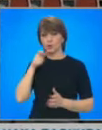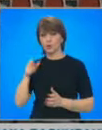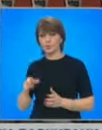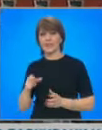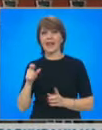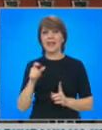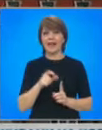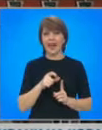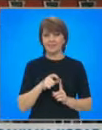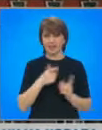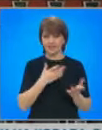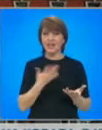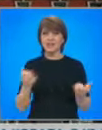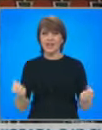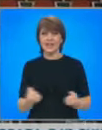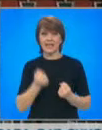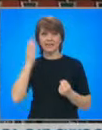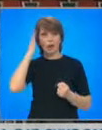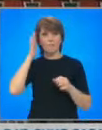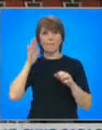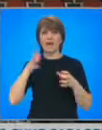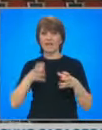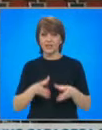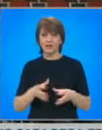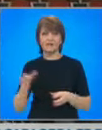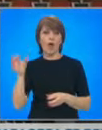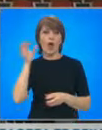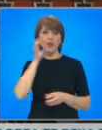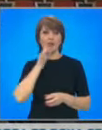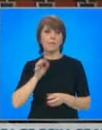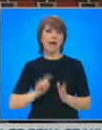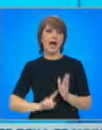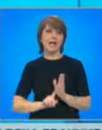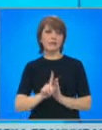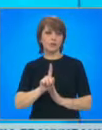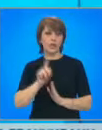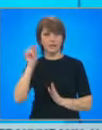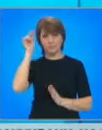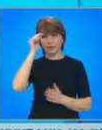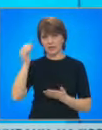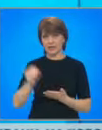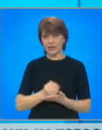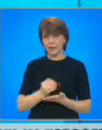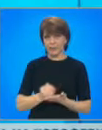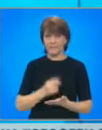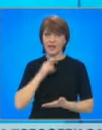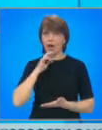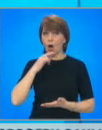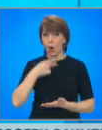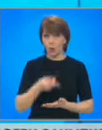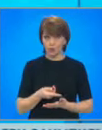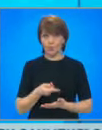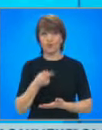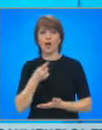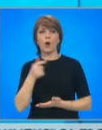действията на правителството още нямат резултат върху българската економика. Отговор от финансовия министр